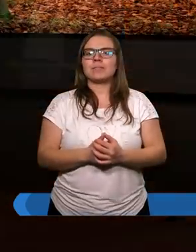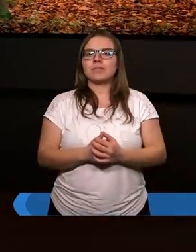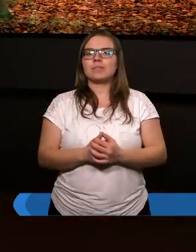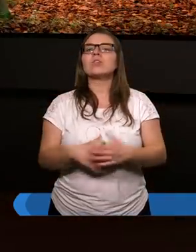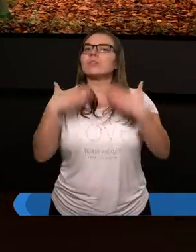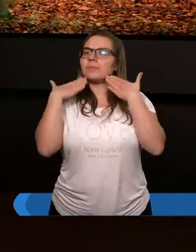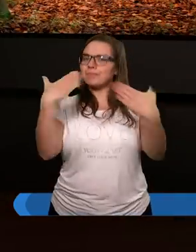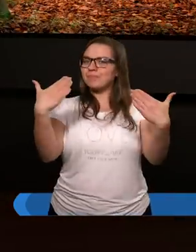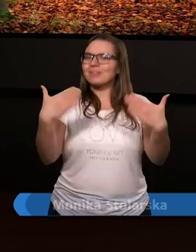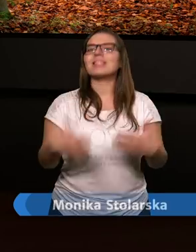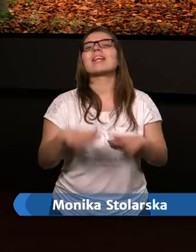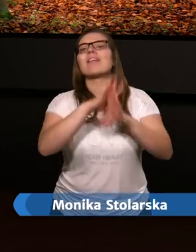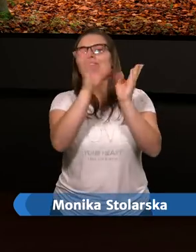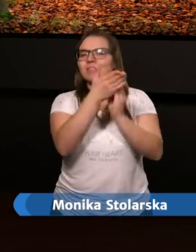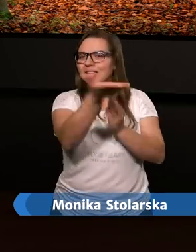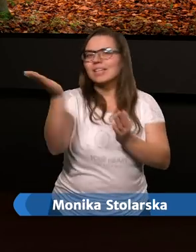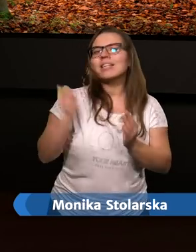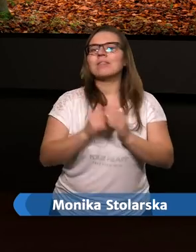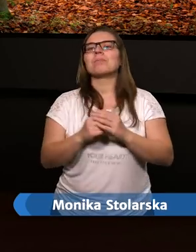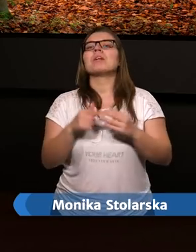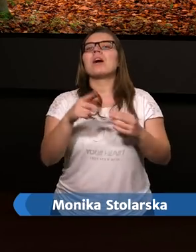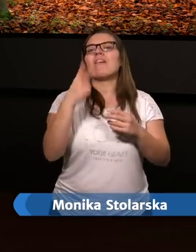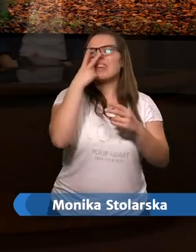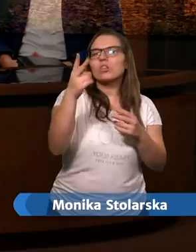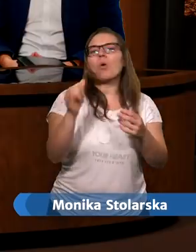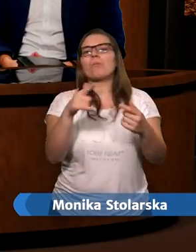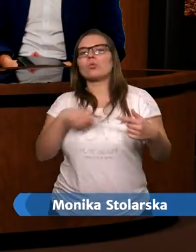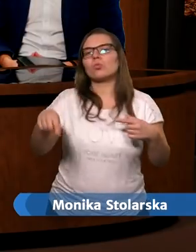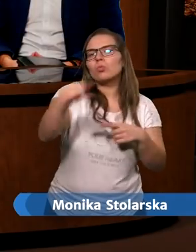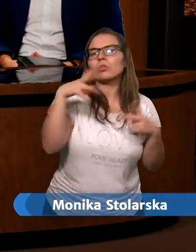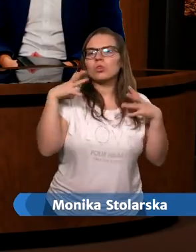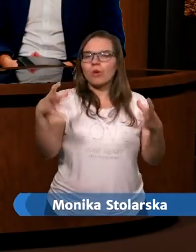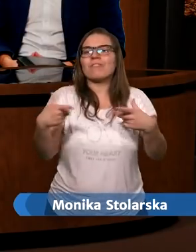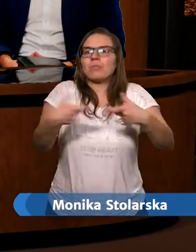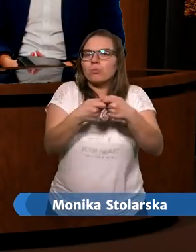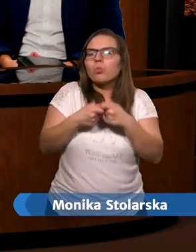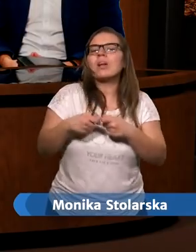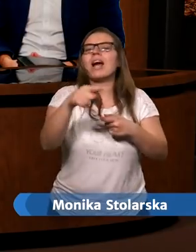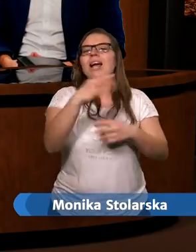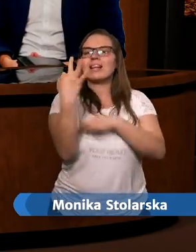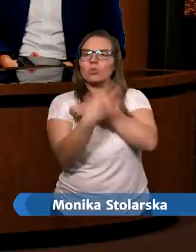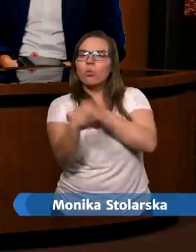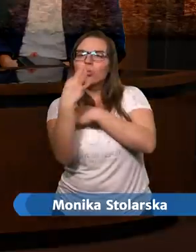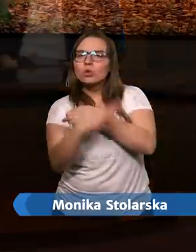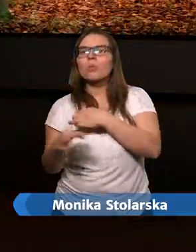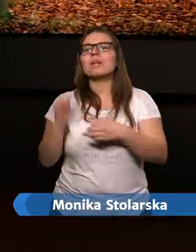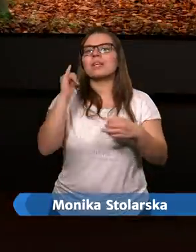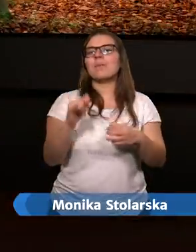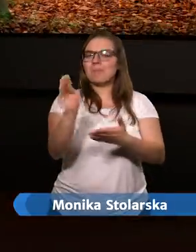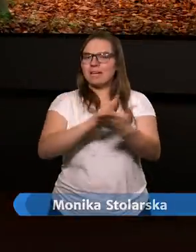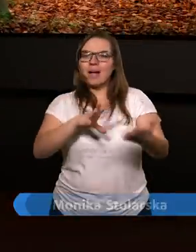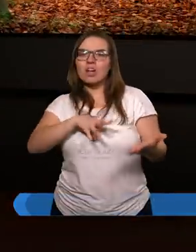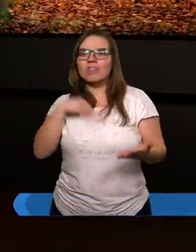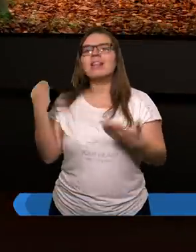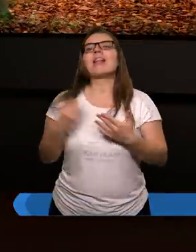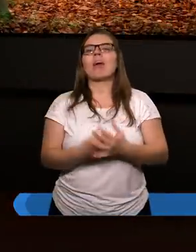Dziękujemy słuchaczom, dziękujemy za wspólne studium Pisma